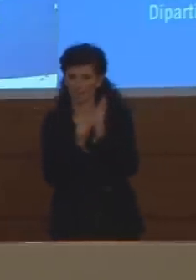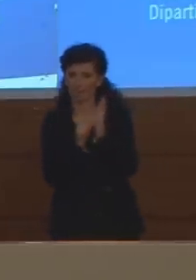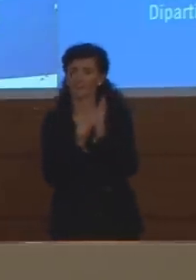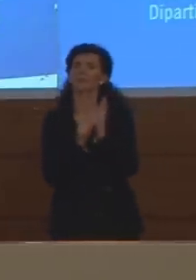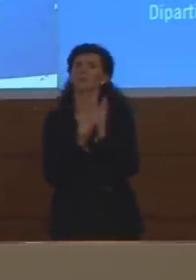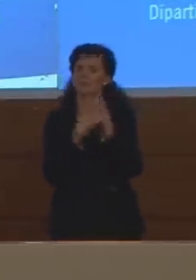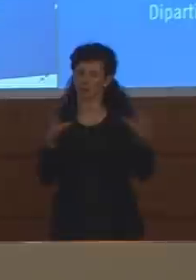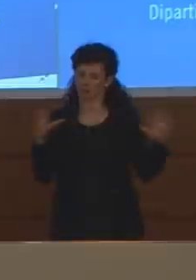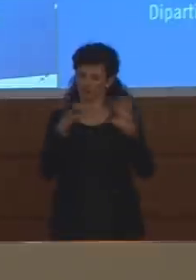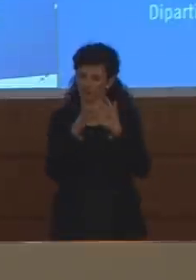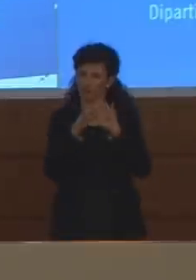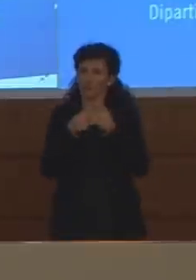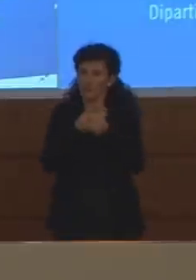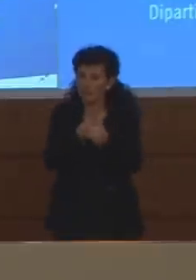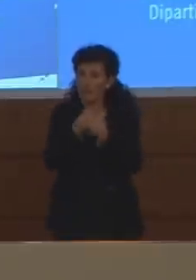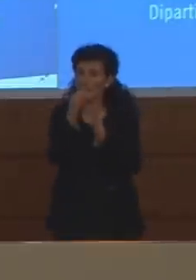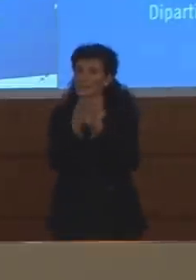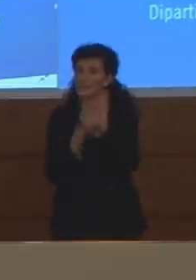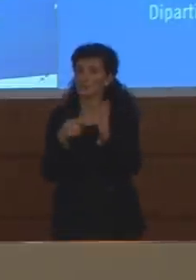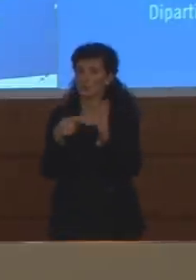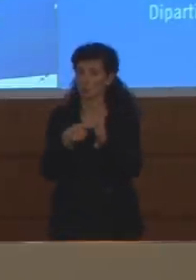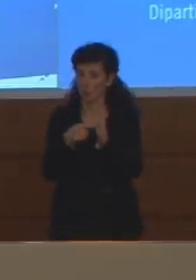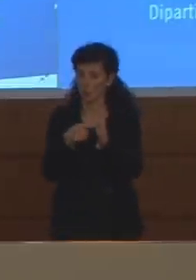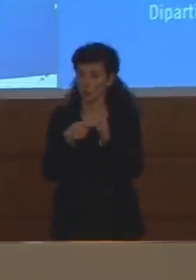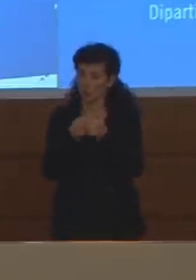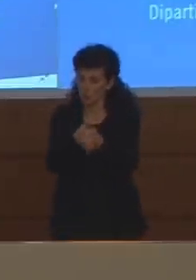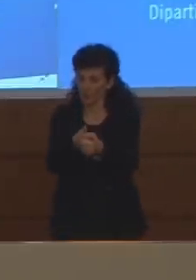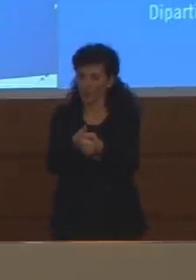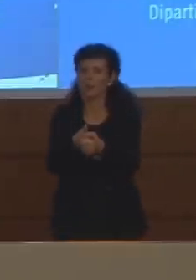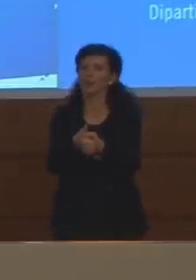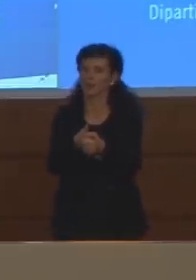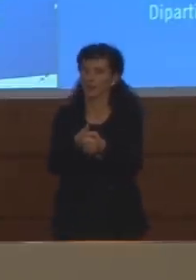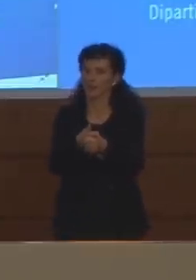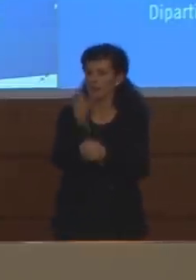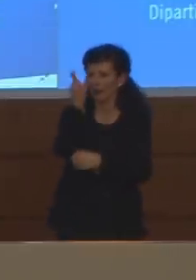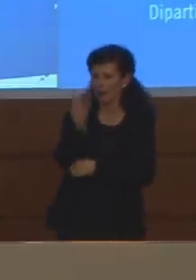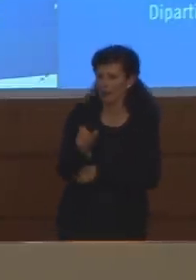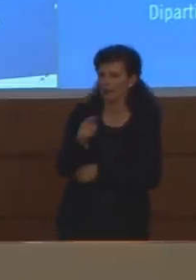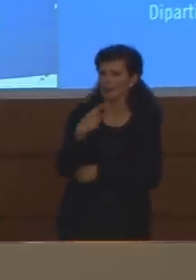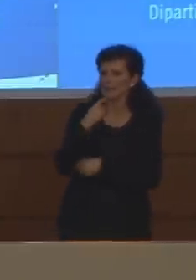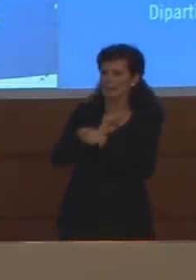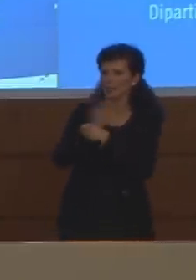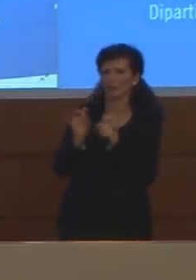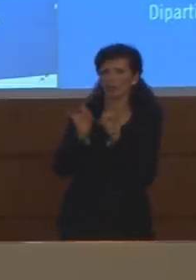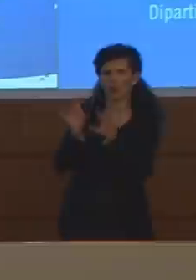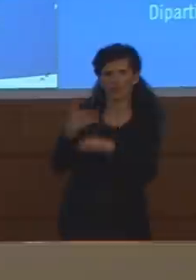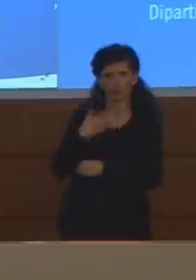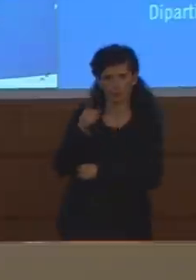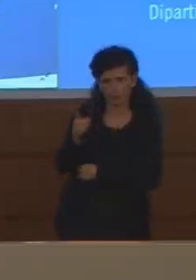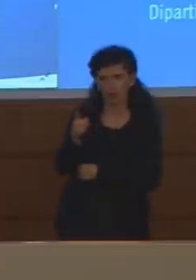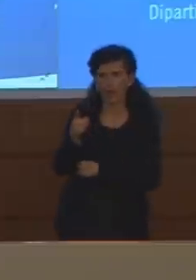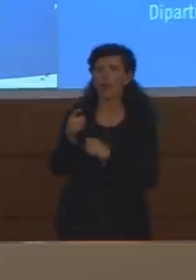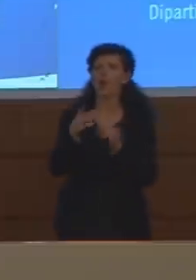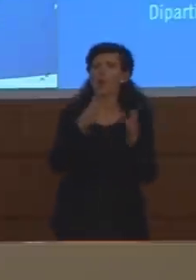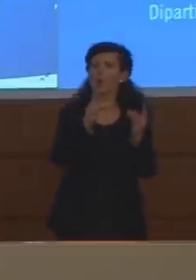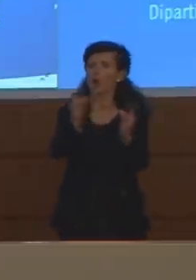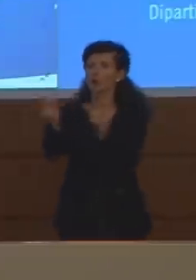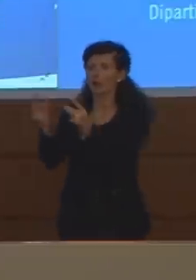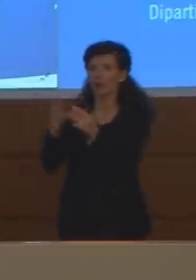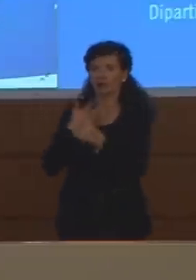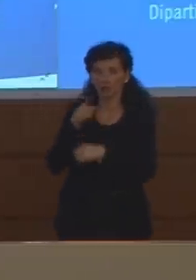misure di individuazione dei soggetti positivi e dei possibili contagi, noi